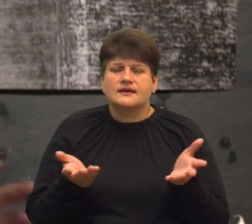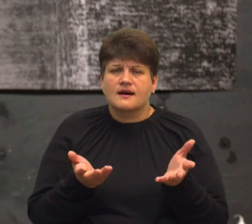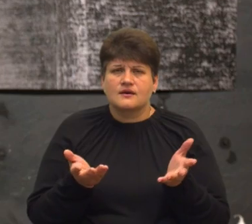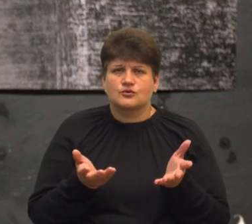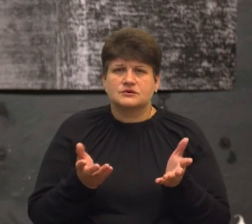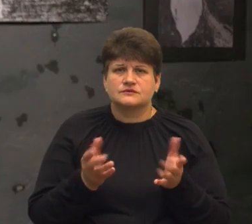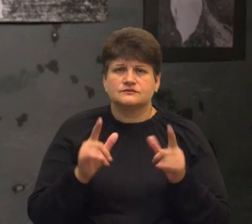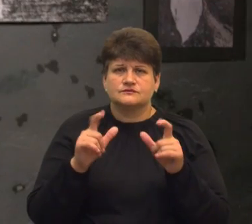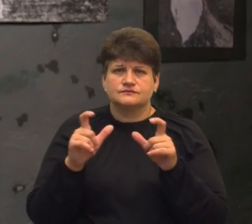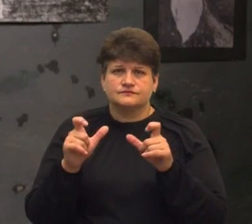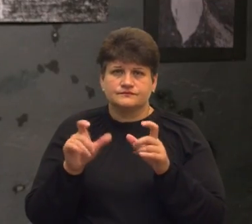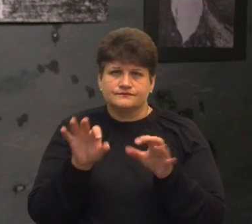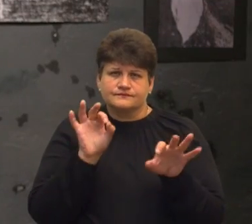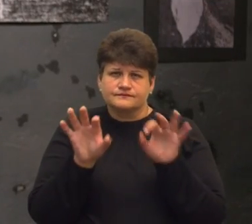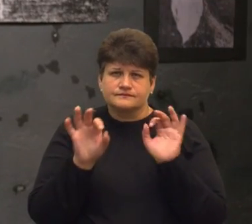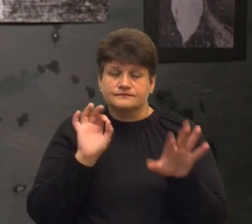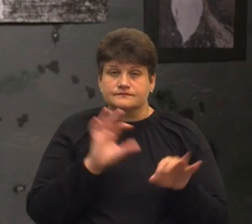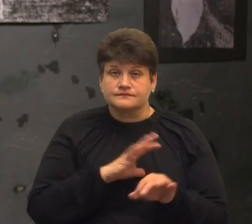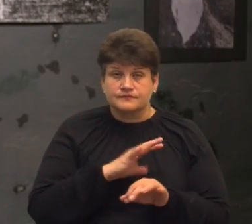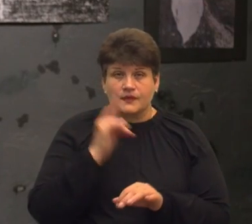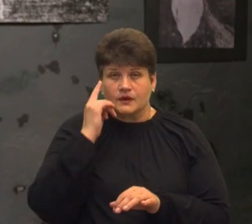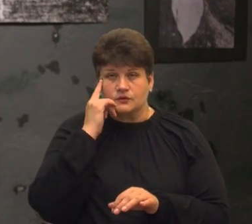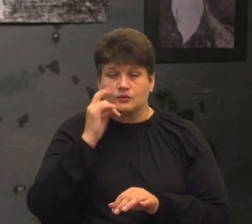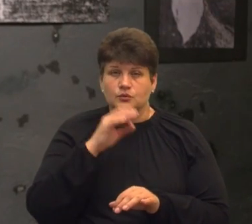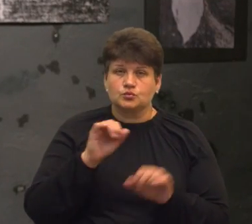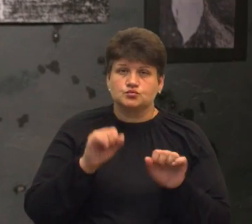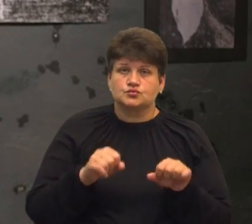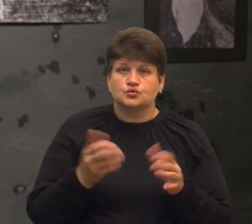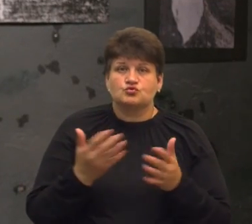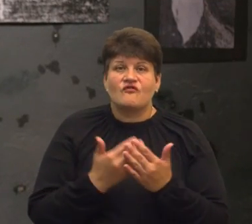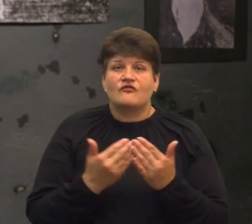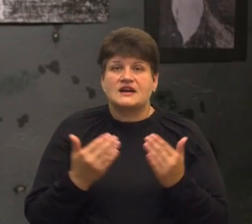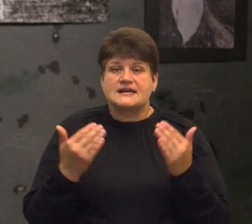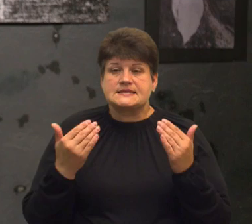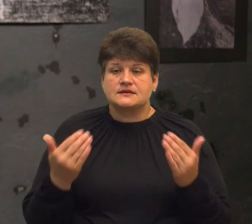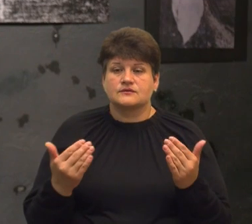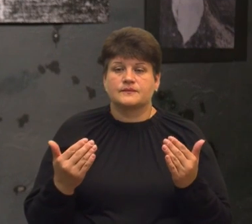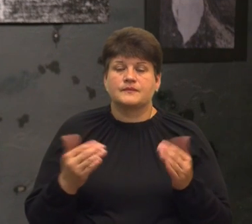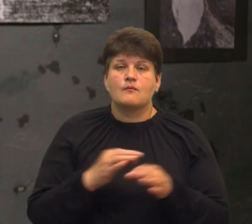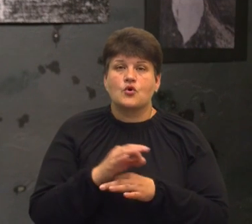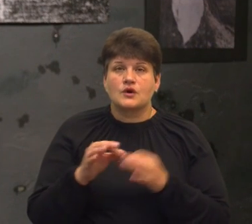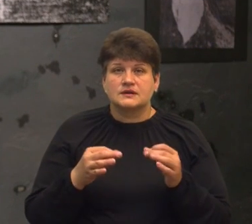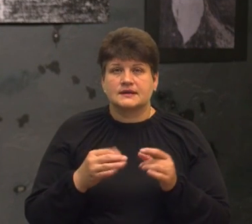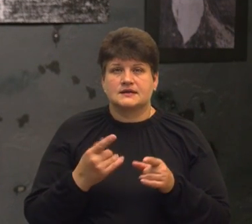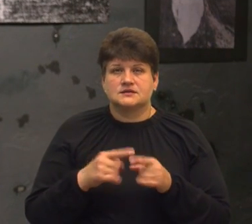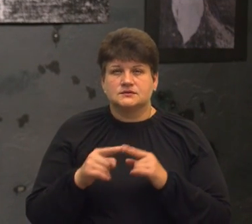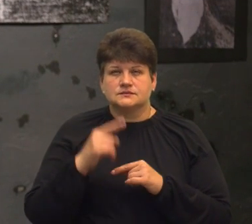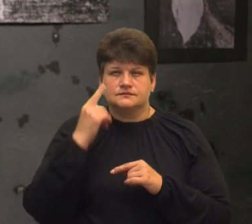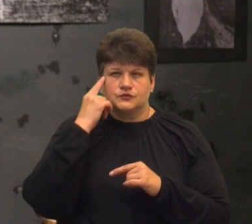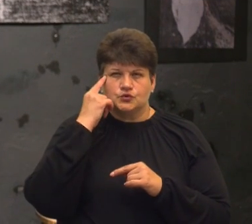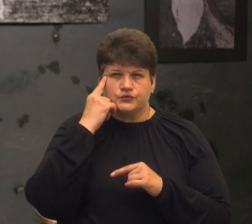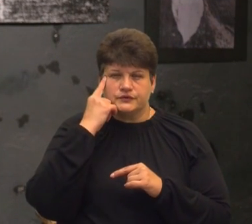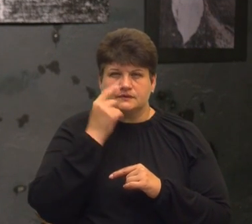картинки, я з цього всього вибирав. Коли я думав про потенційну якусь виставку, про потенційний якийсь проєкт, я швидше якось собі в голові